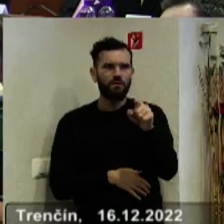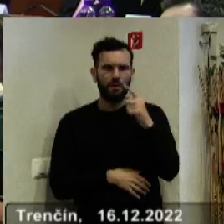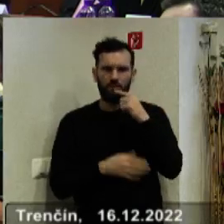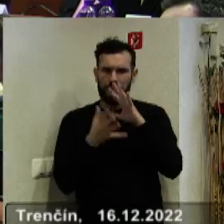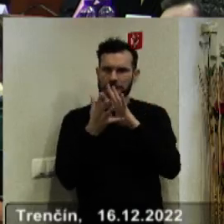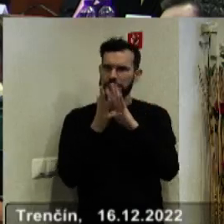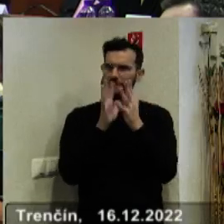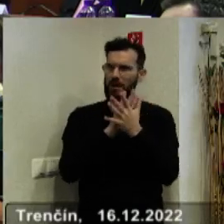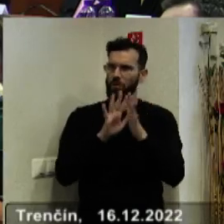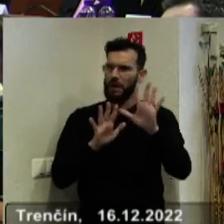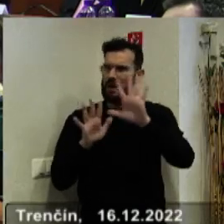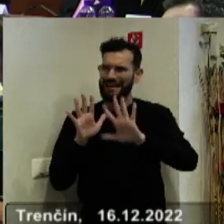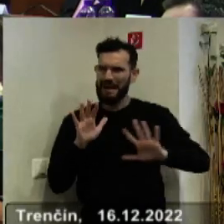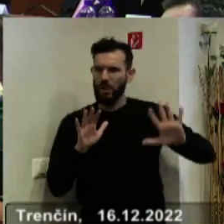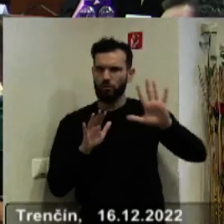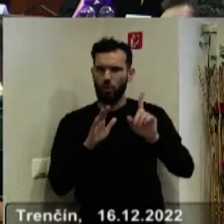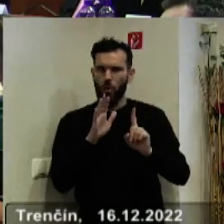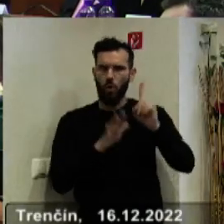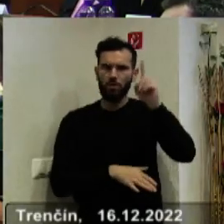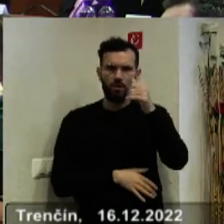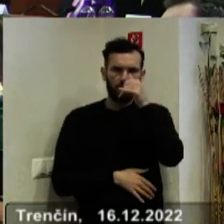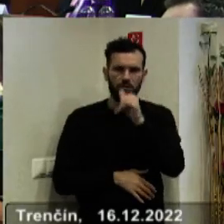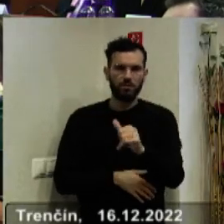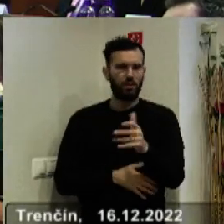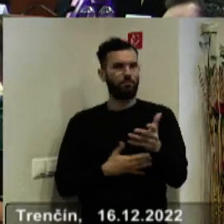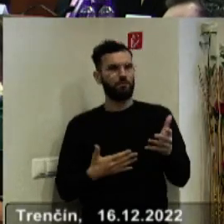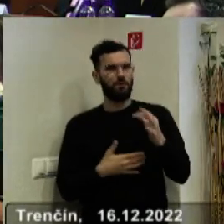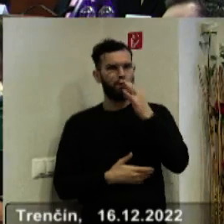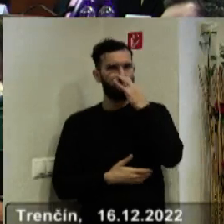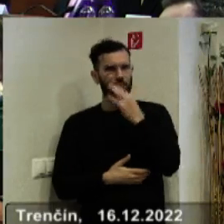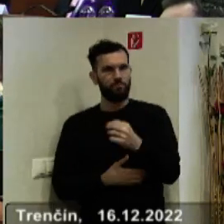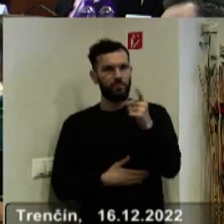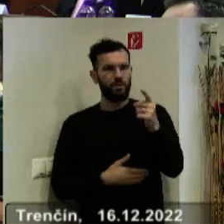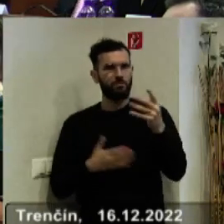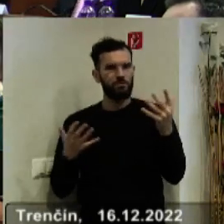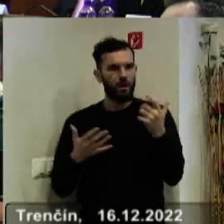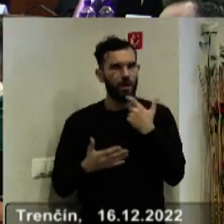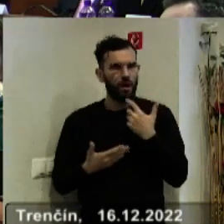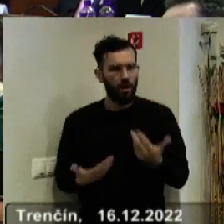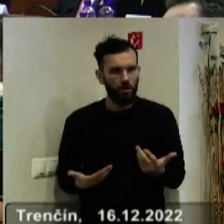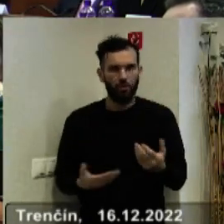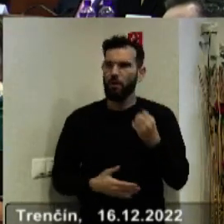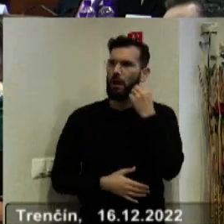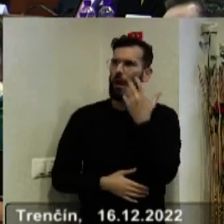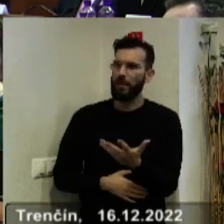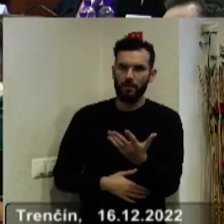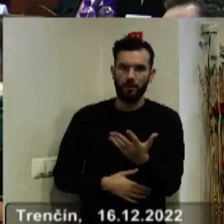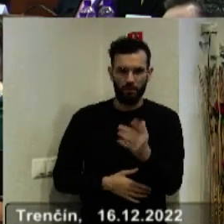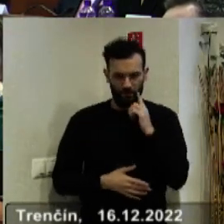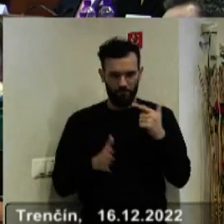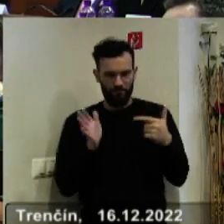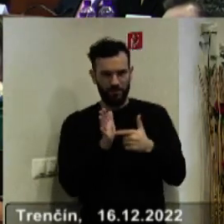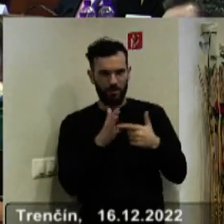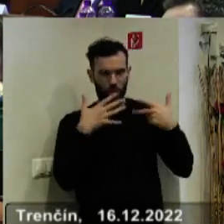transformácia regionu Hornej Nitry. Mňa by zaujímalo, že teda, kde sa tam nachádzame, lebo však... kedy, hej. Že kedy, lebo v roku